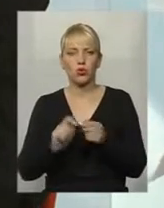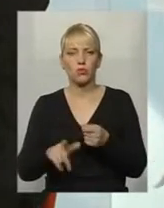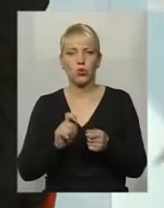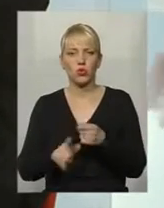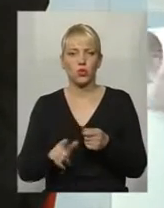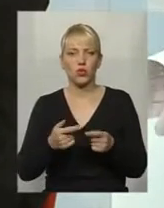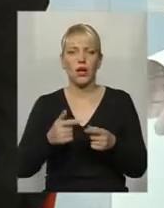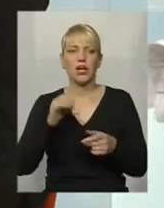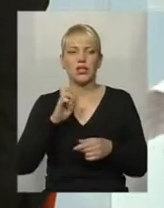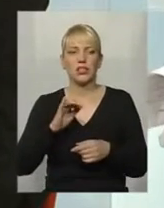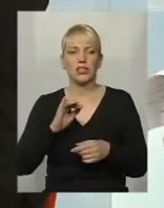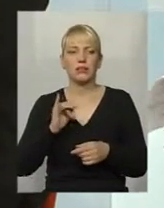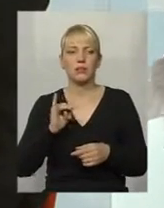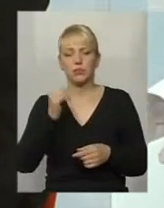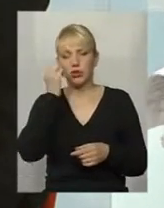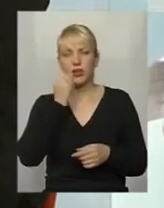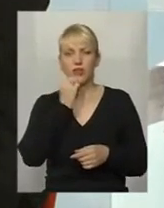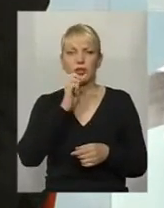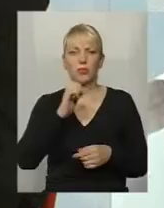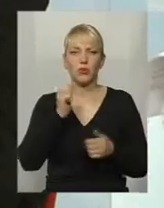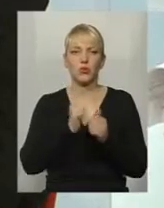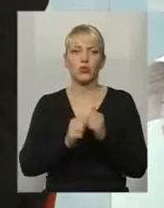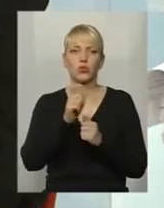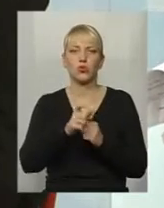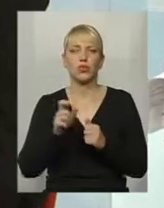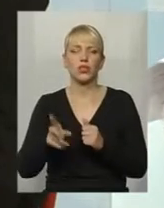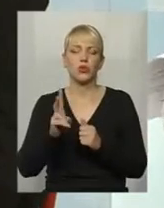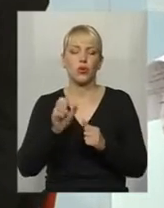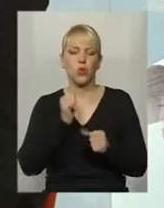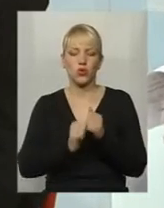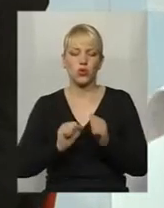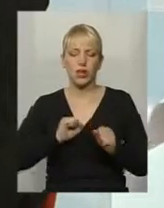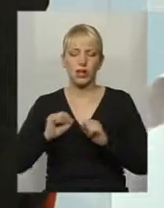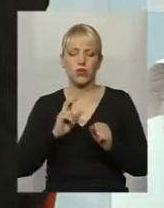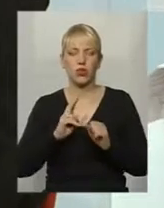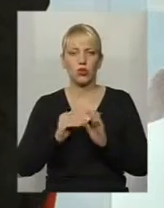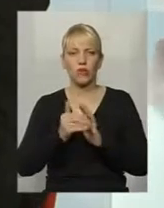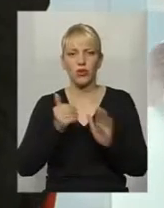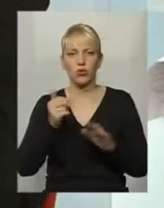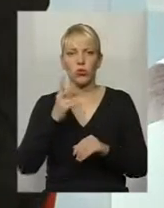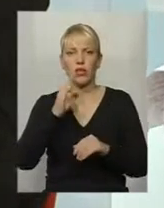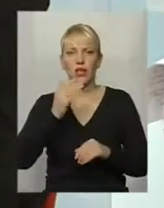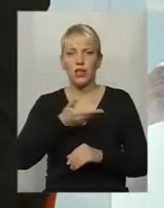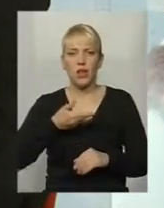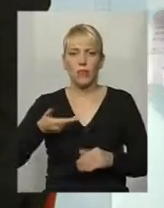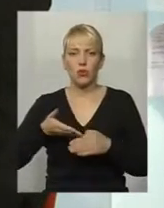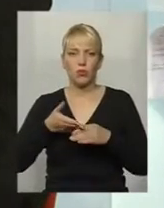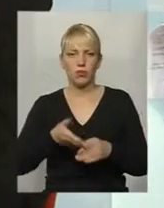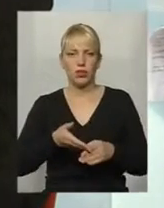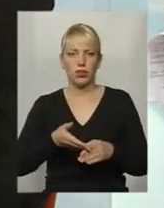хотілося б подякувати кожну людину, кожного керівника, який відгукнулися і нам допомогли.